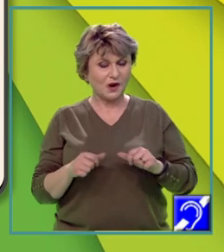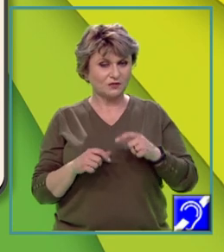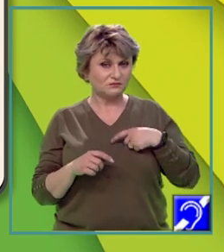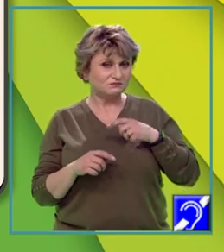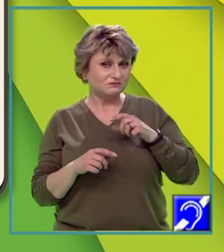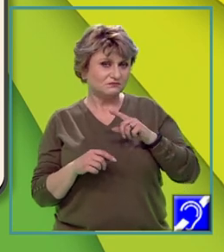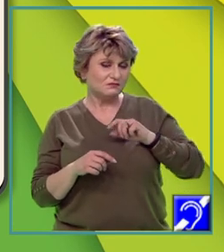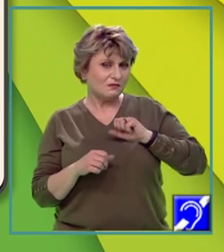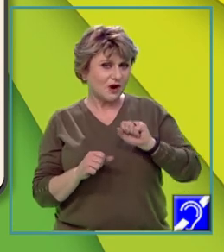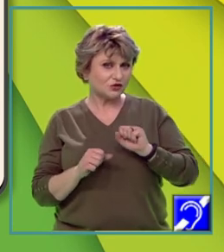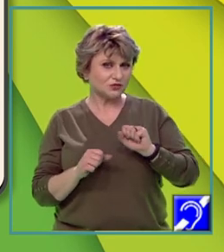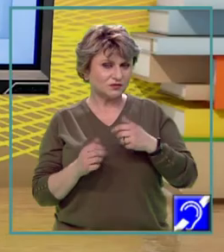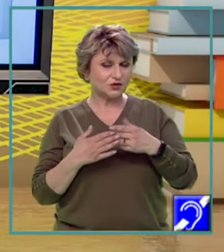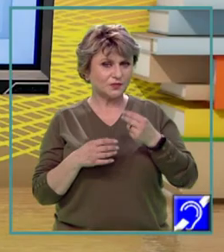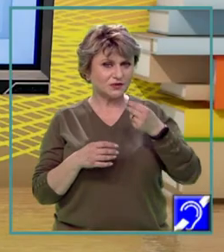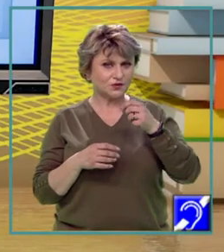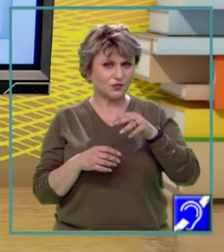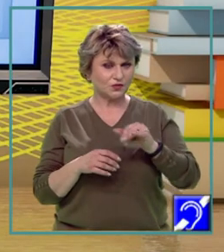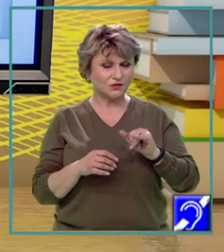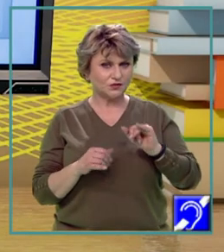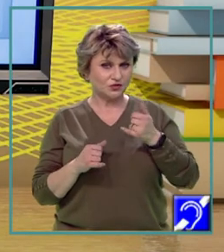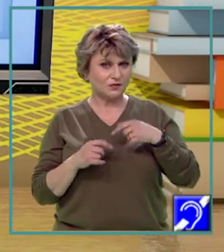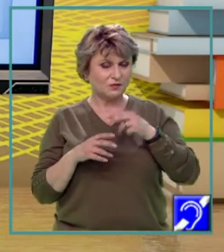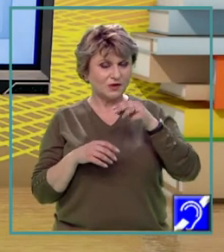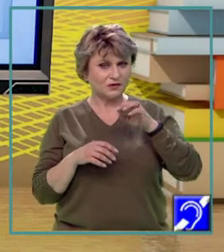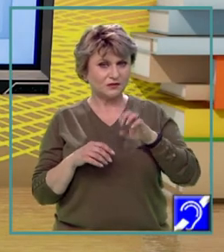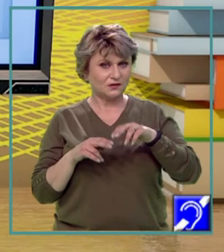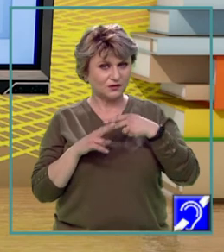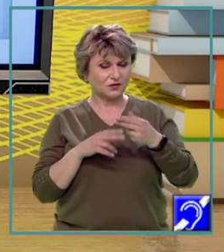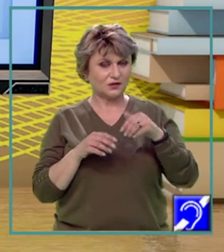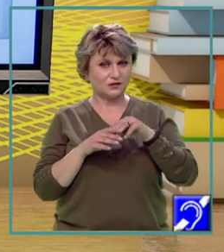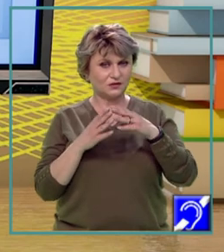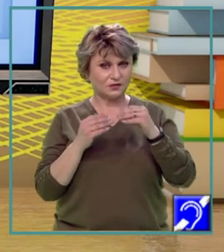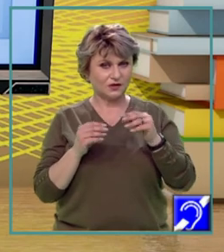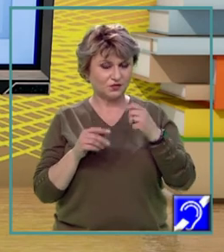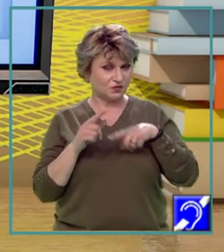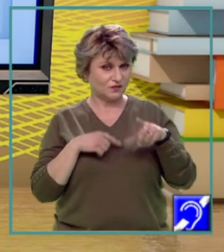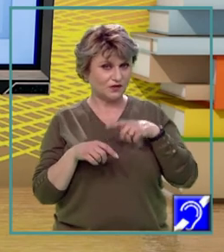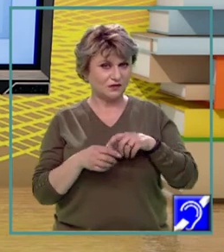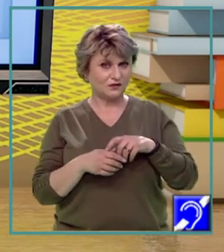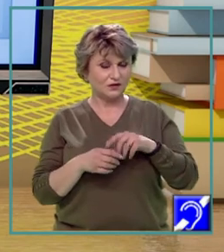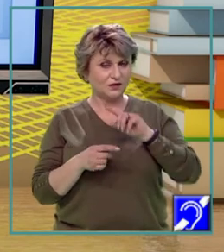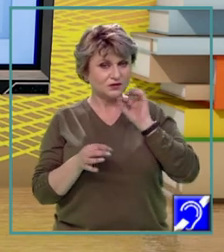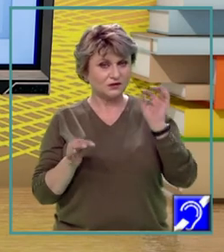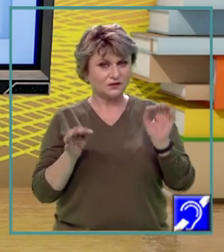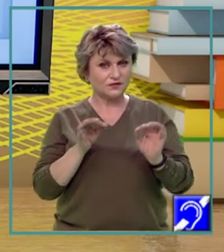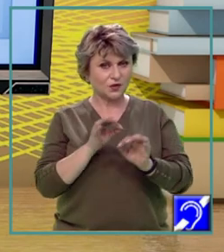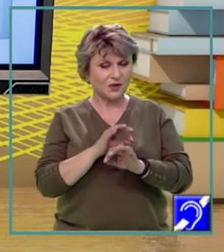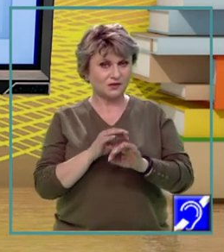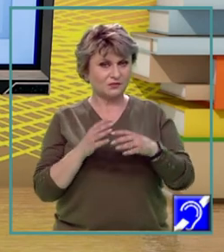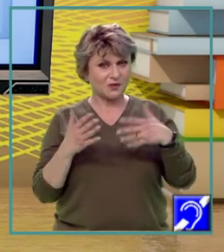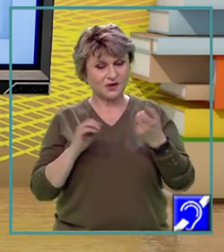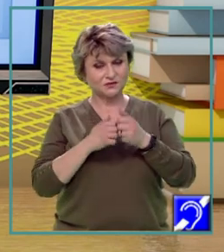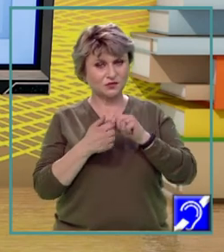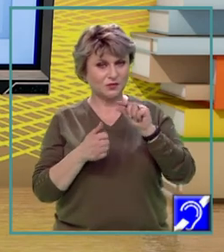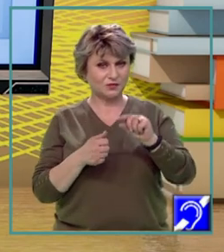în văi și depresiuni. Mediile naturale în România au suferit transformări mai mari sau